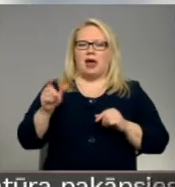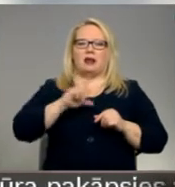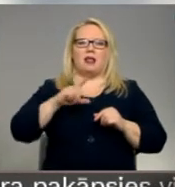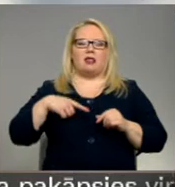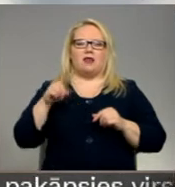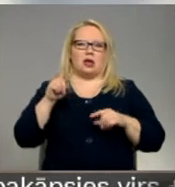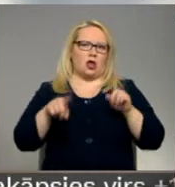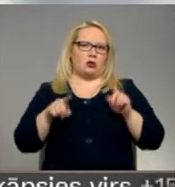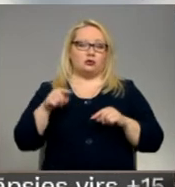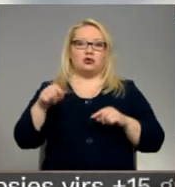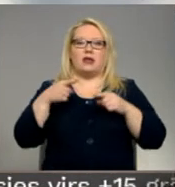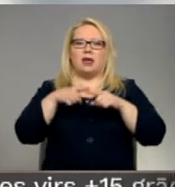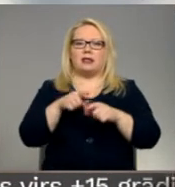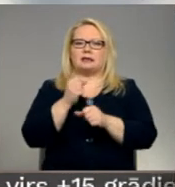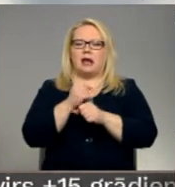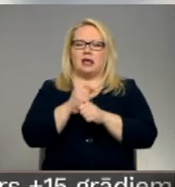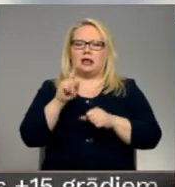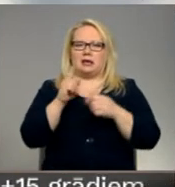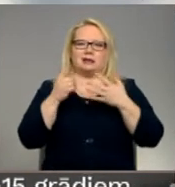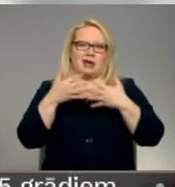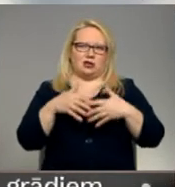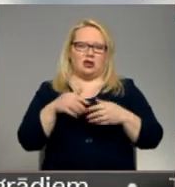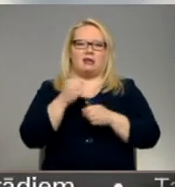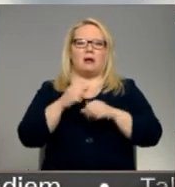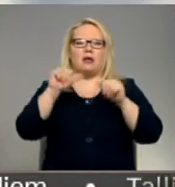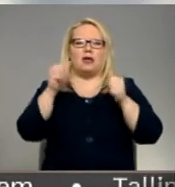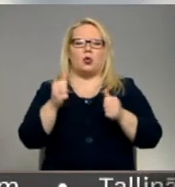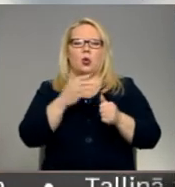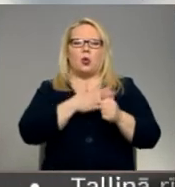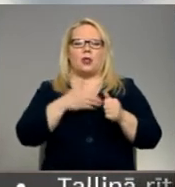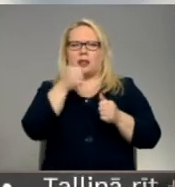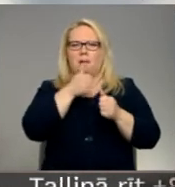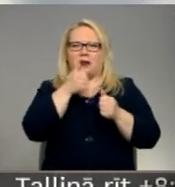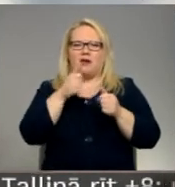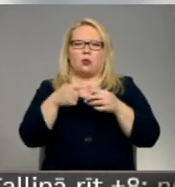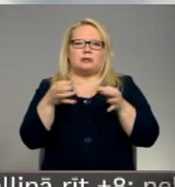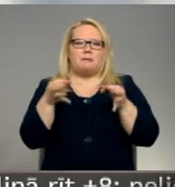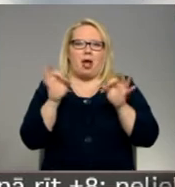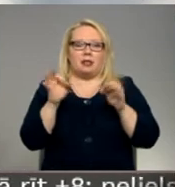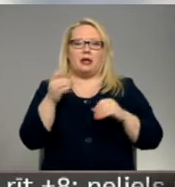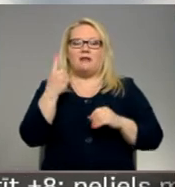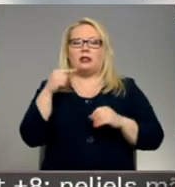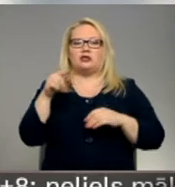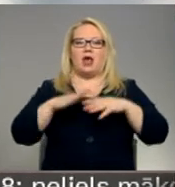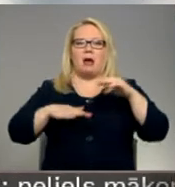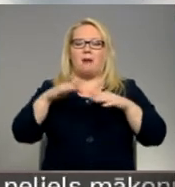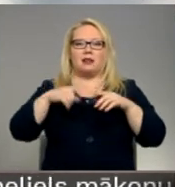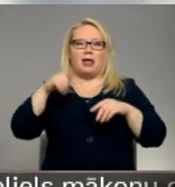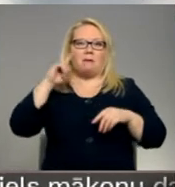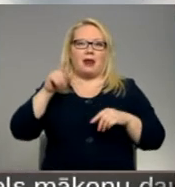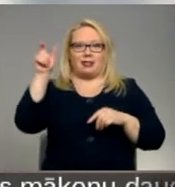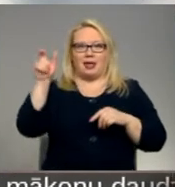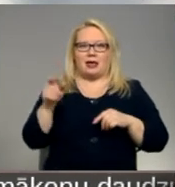ir retums un šajā tehnikā strādāt ir sarežģīti, darbi jāveido autentiski un smalki. Viena no šī amata pratejām